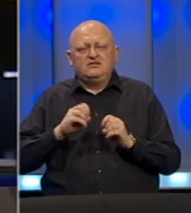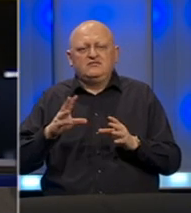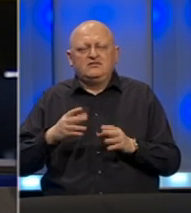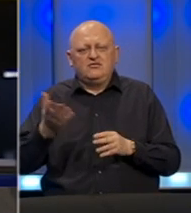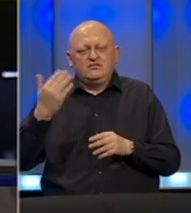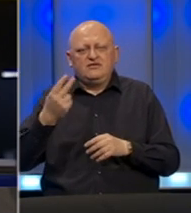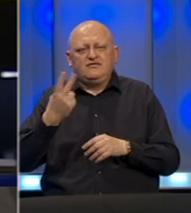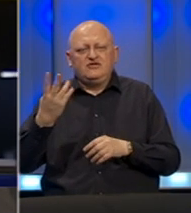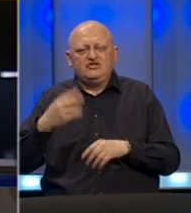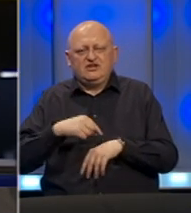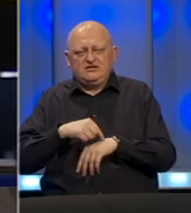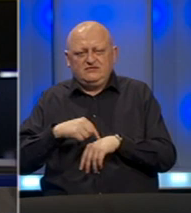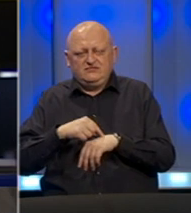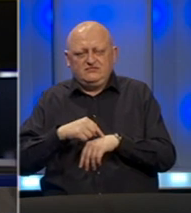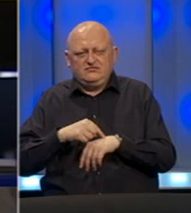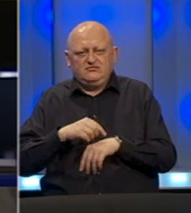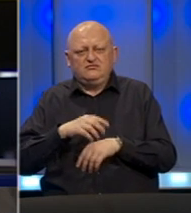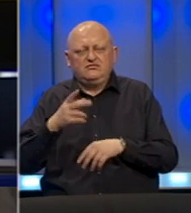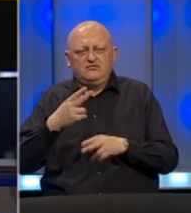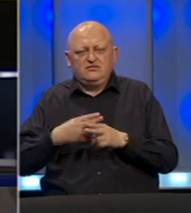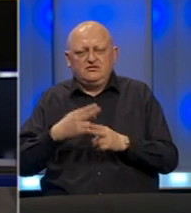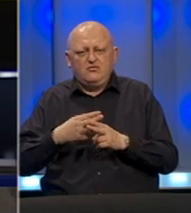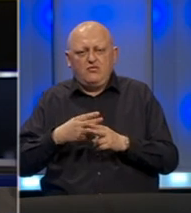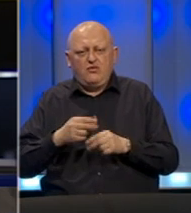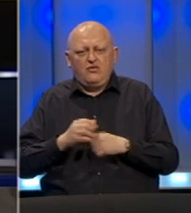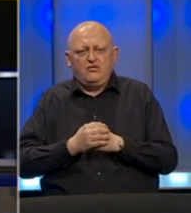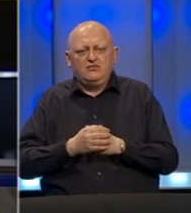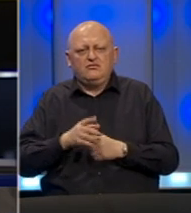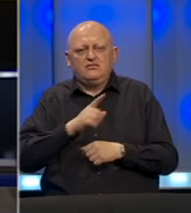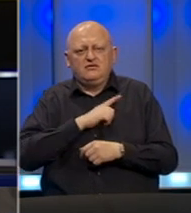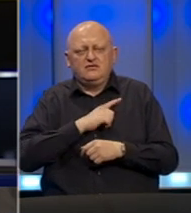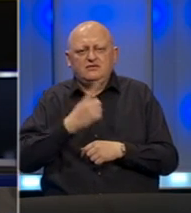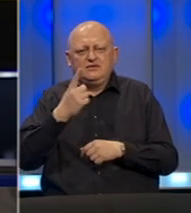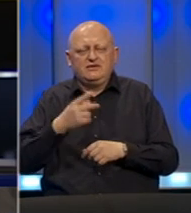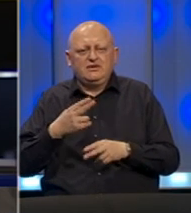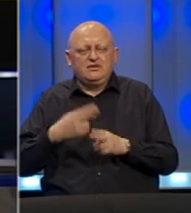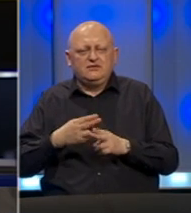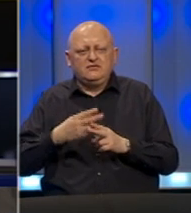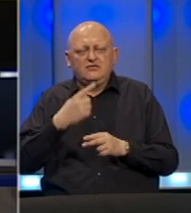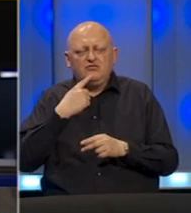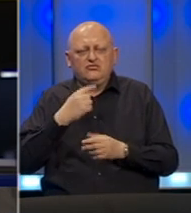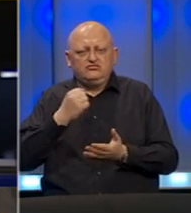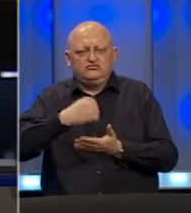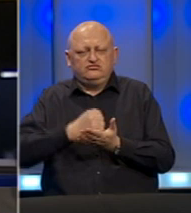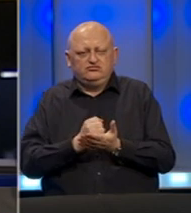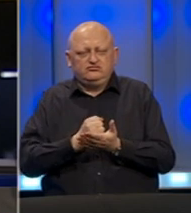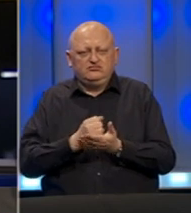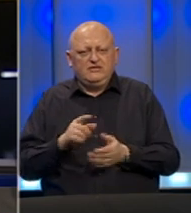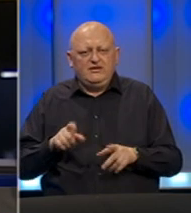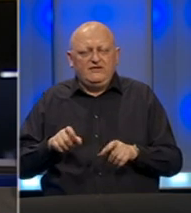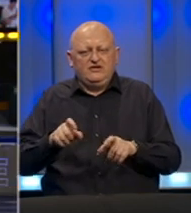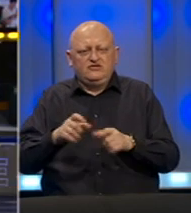da je u protekla 24 časa na klinici za infektivne bolesti preminuo jedan pacijent kod kojeg je potvrđeno prisustvo